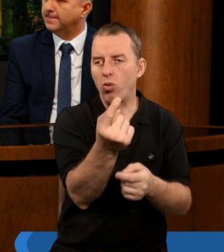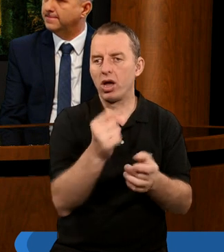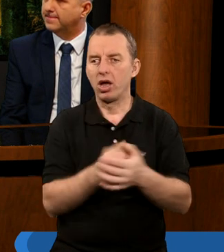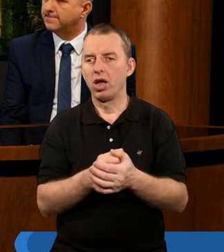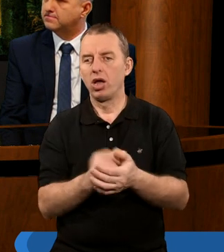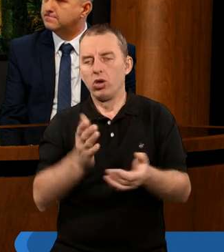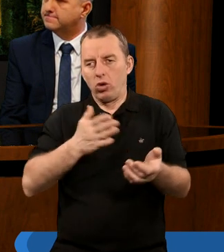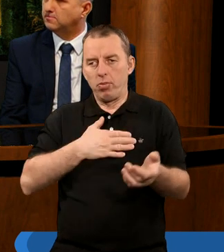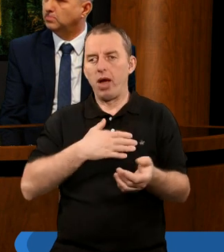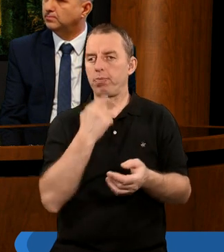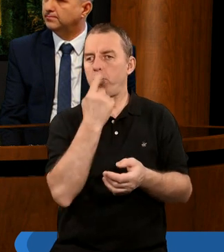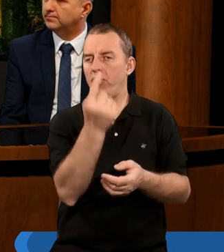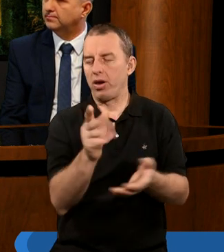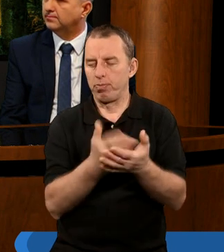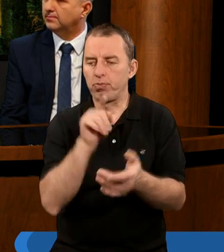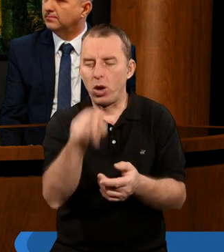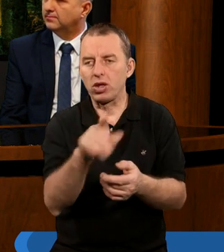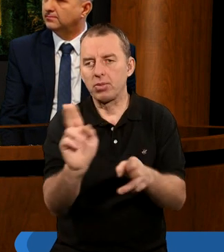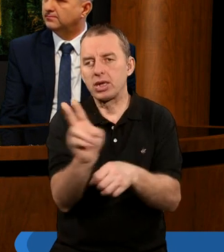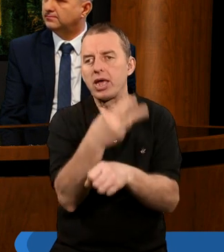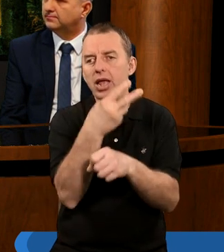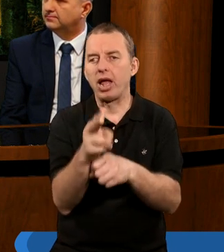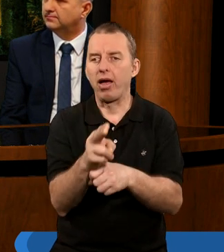Co Janowi jest powiedziane po tym, kiedy